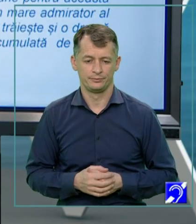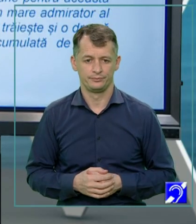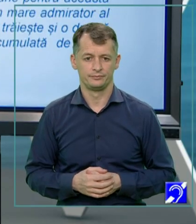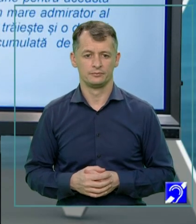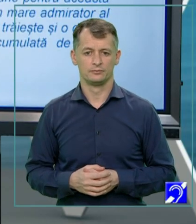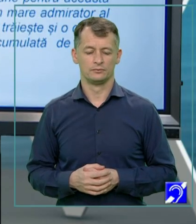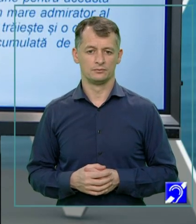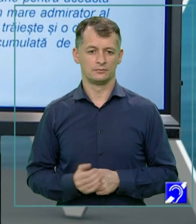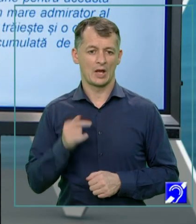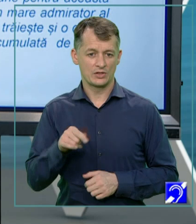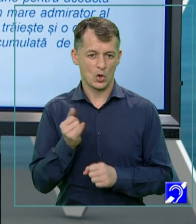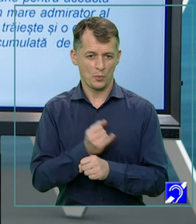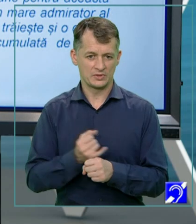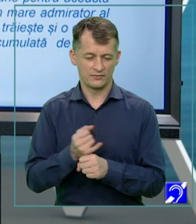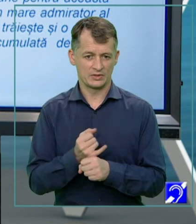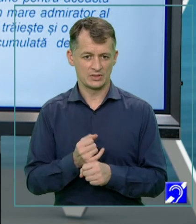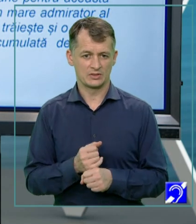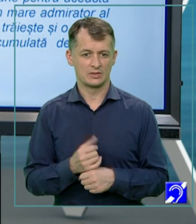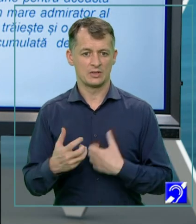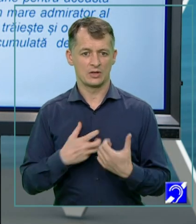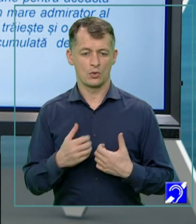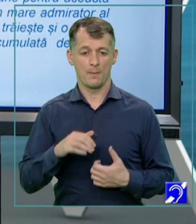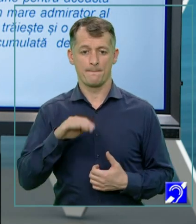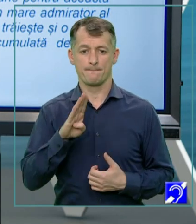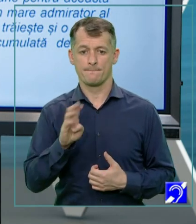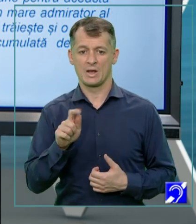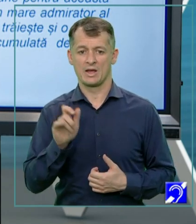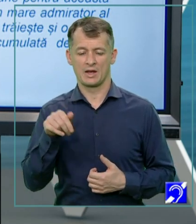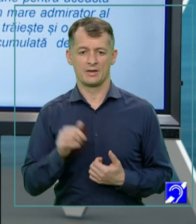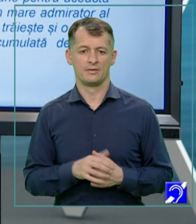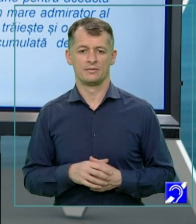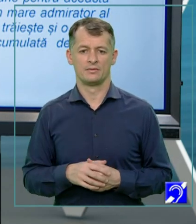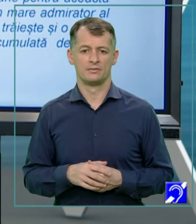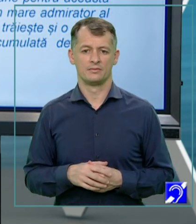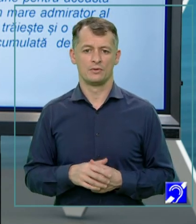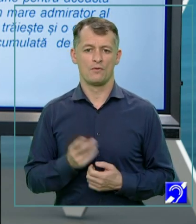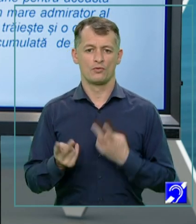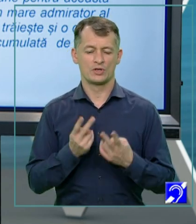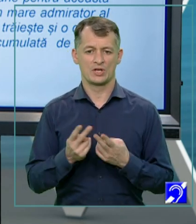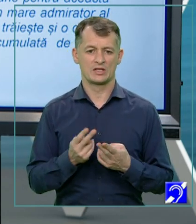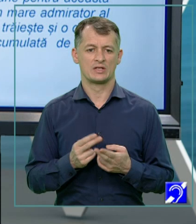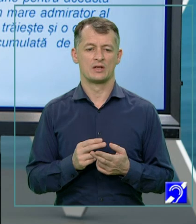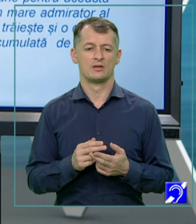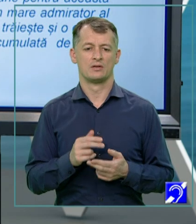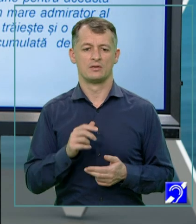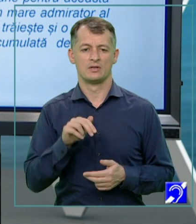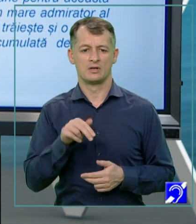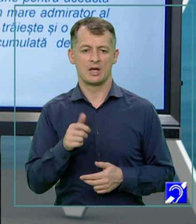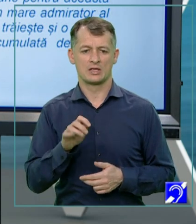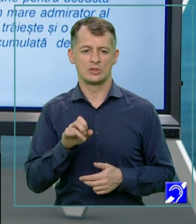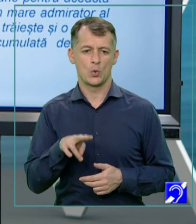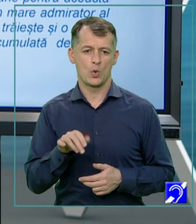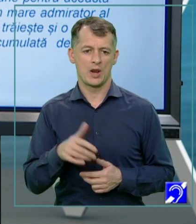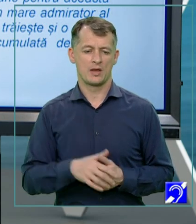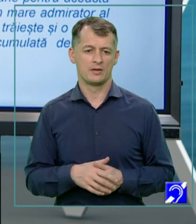Peligan, observați, maestrul apelează la narațiune pentru a prezenta descendența